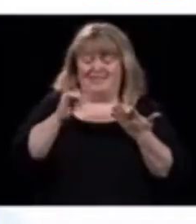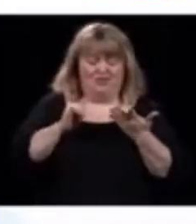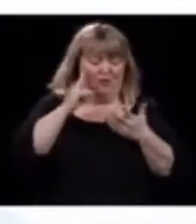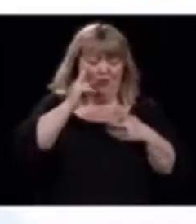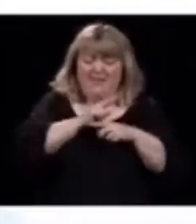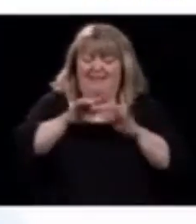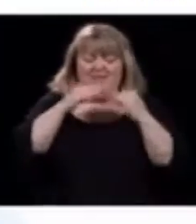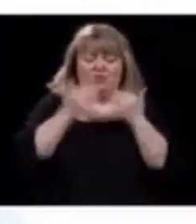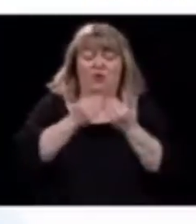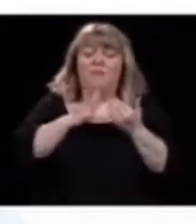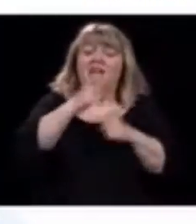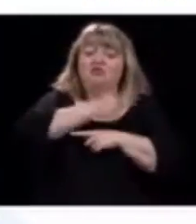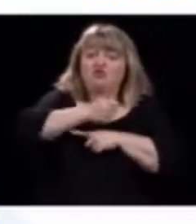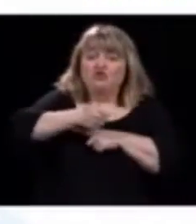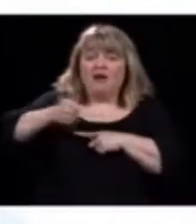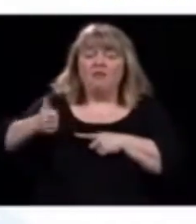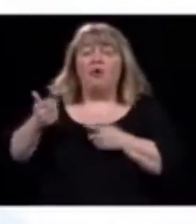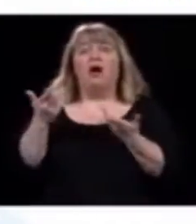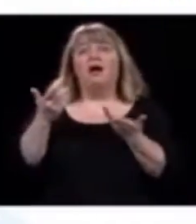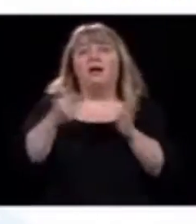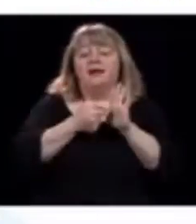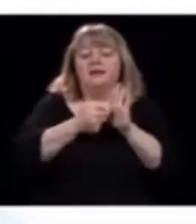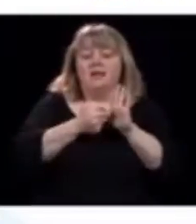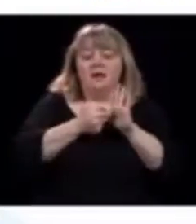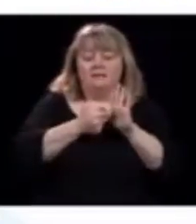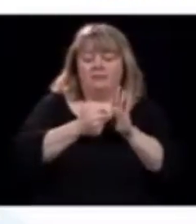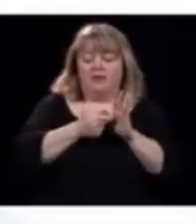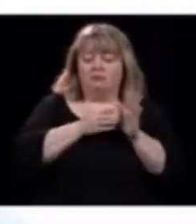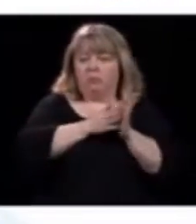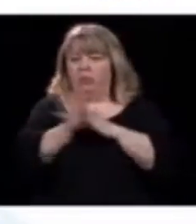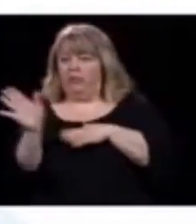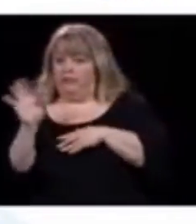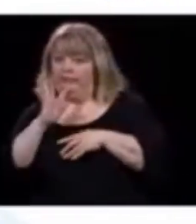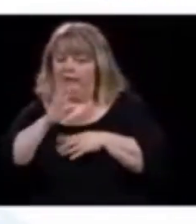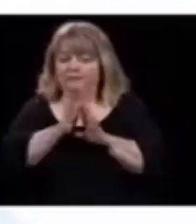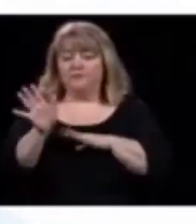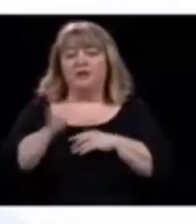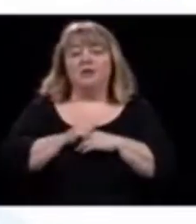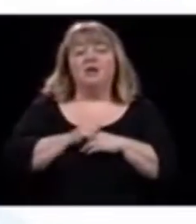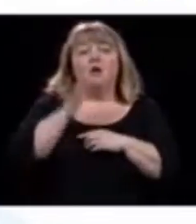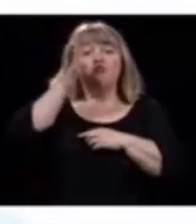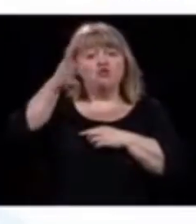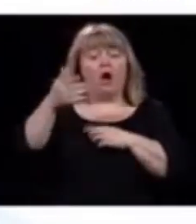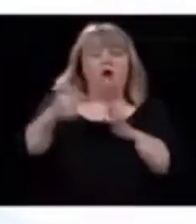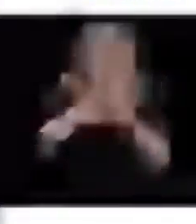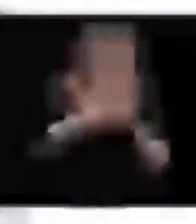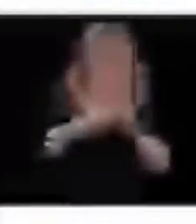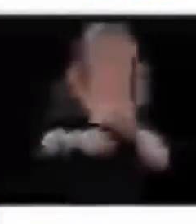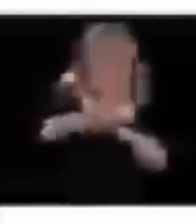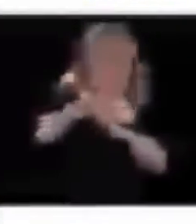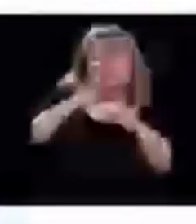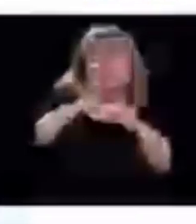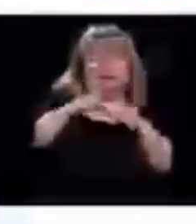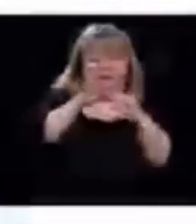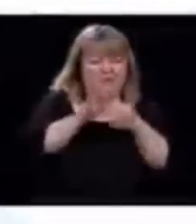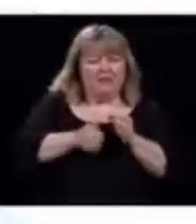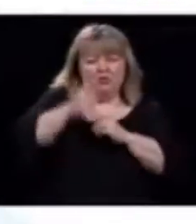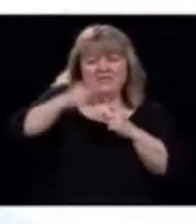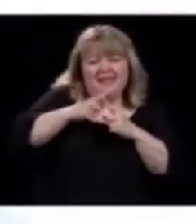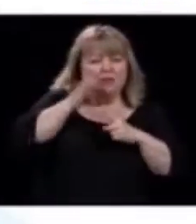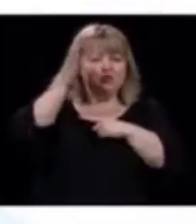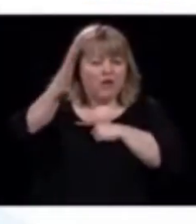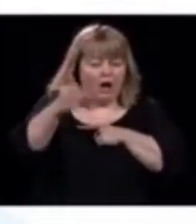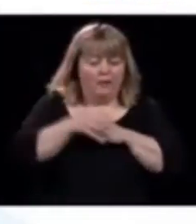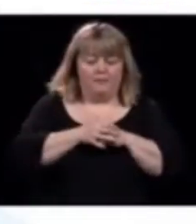là, c'est qu'à chaque fois qu'on a, puis il y aura des présentations techniques plus tard, là, quand on aura stabilisé certaines affaires, chaque